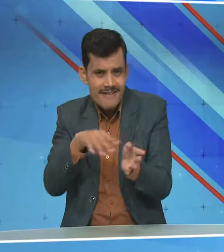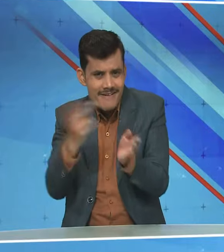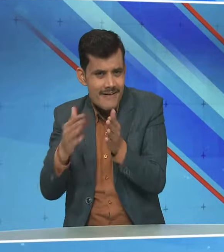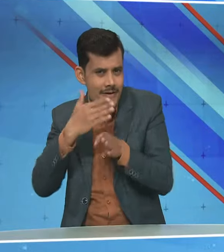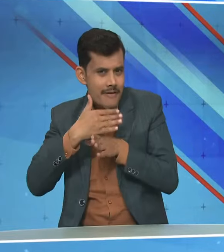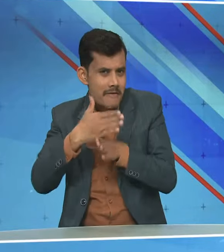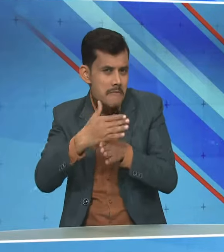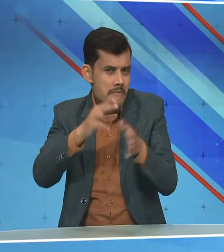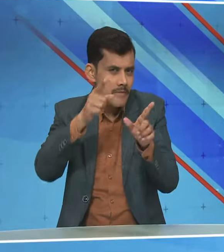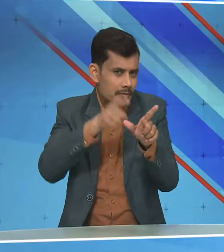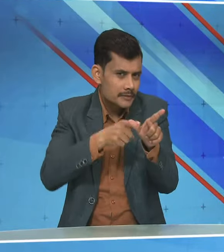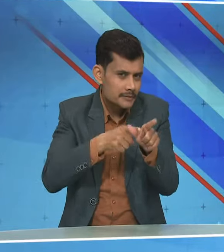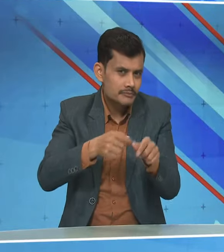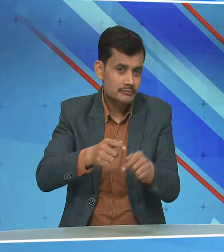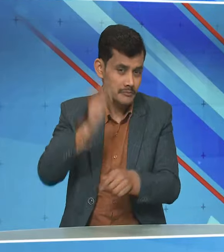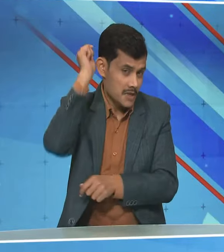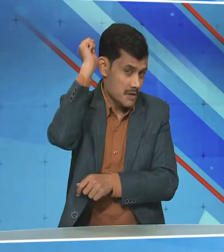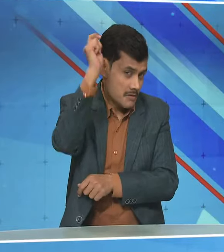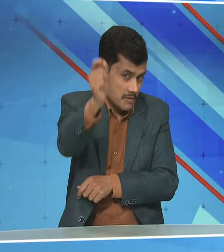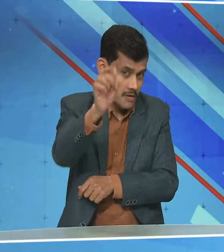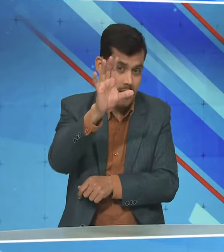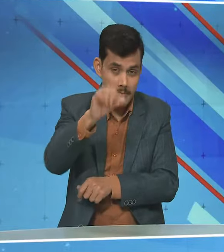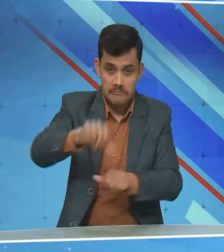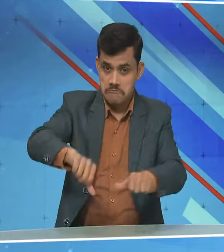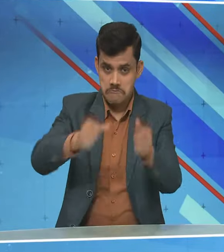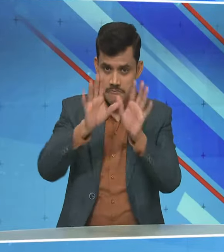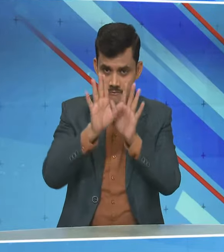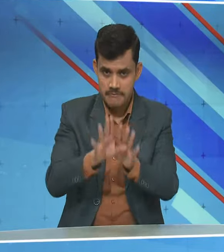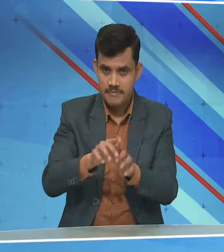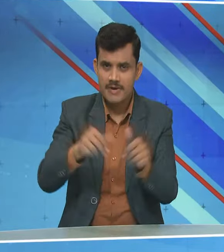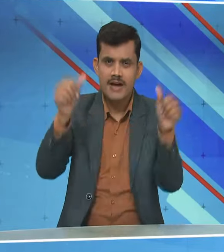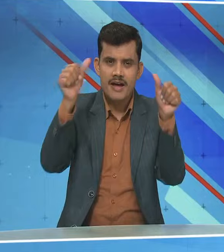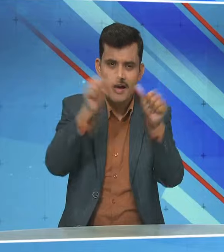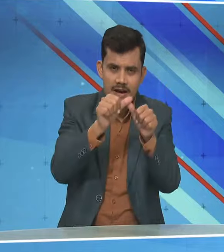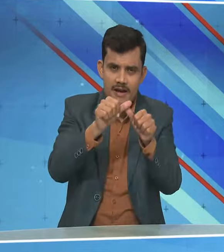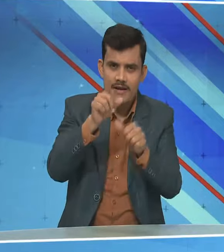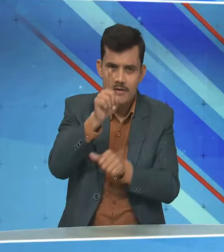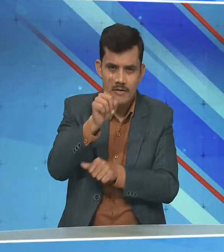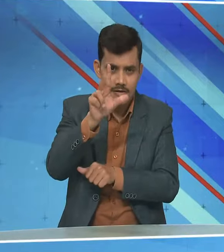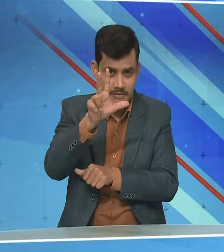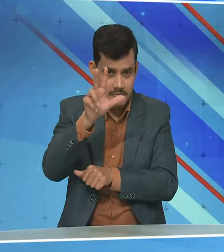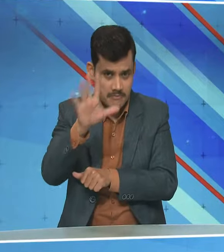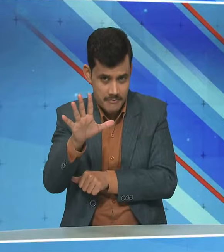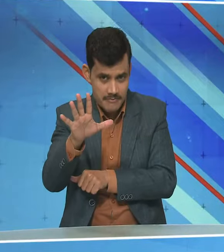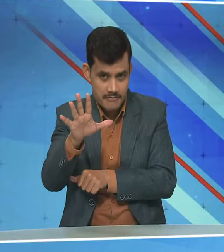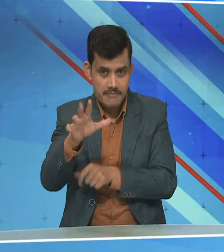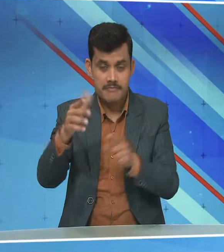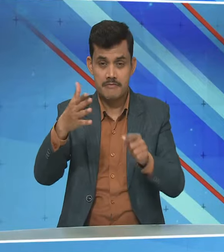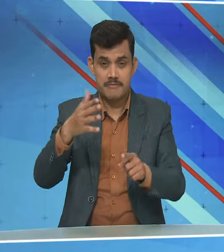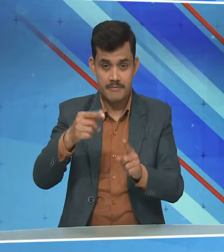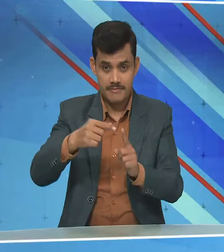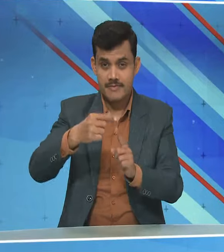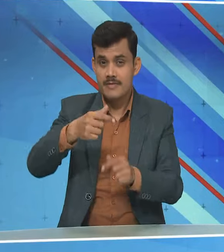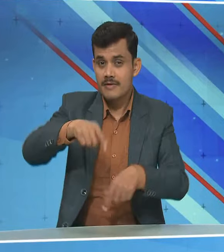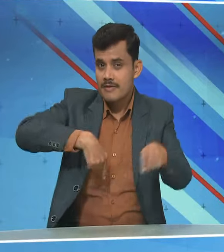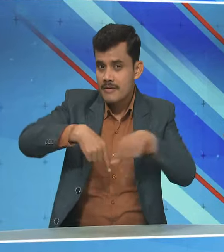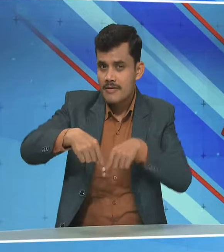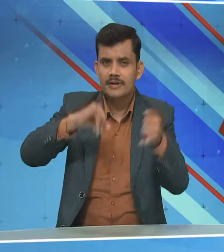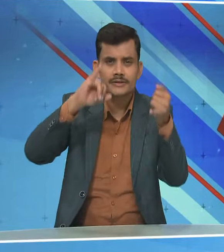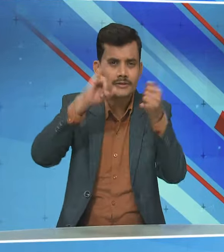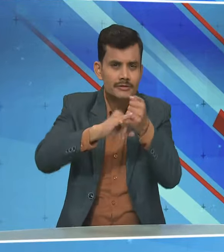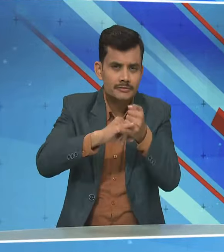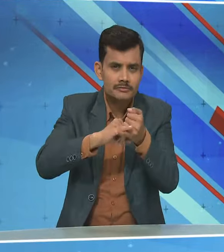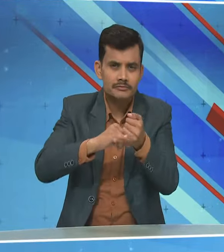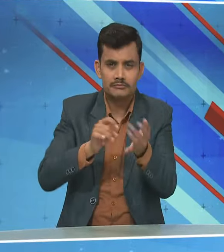चोर पर यांसन ने अर्थ चतक जमाने में सफलता पाई एलगर को 180 रन के निजी स्कोर पर शारदूल